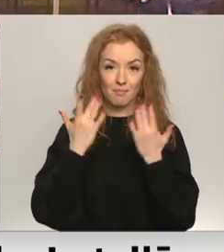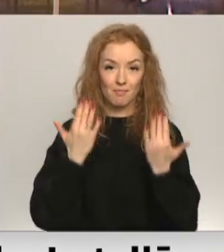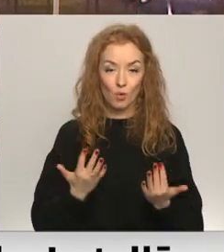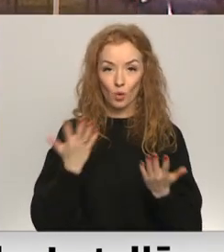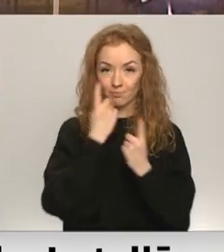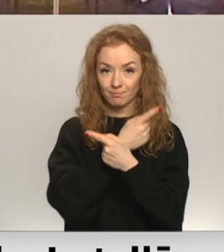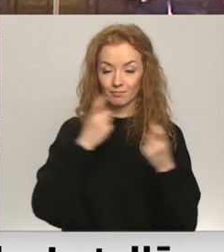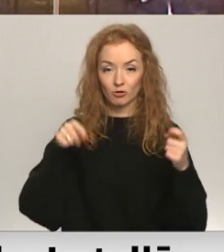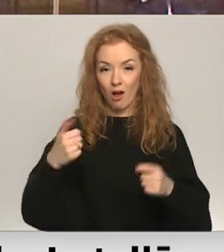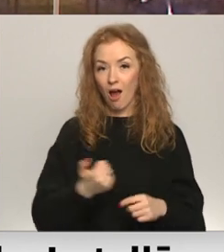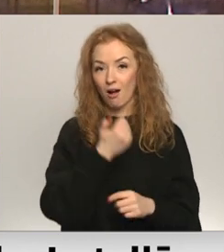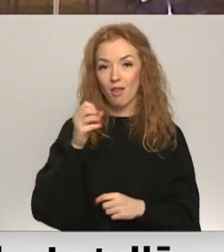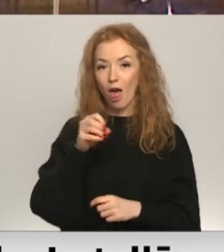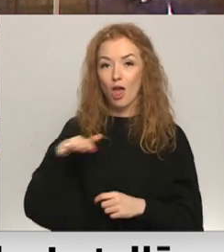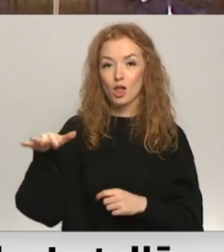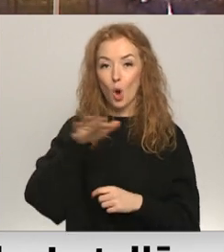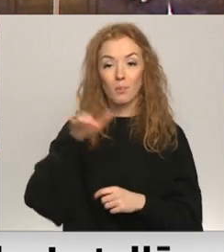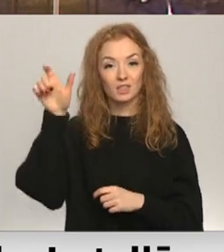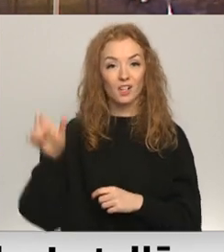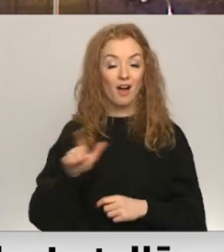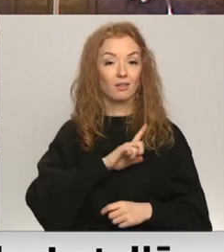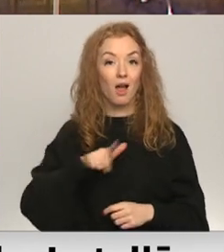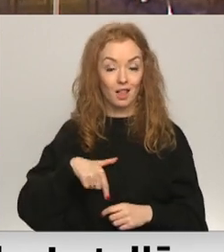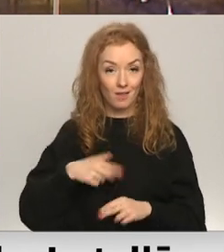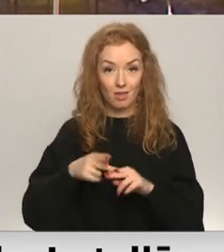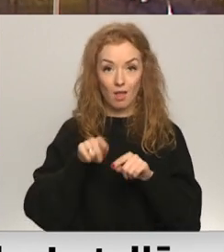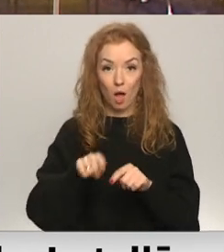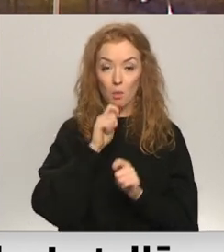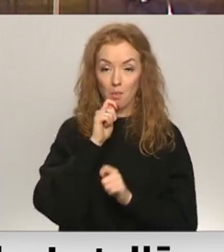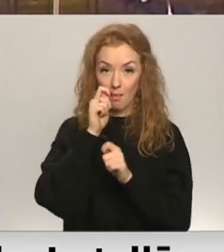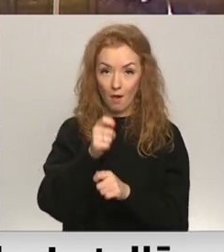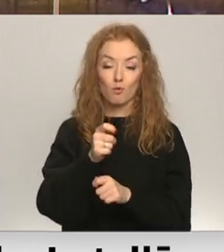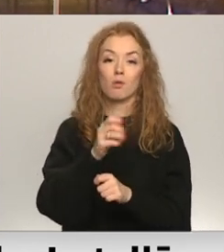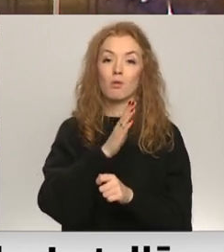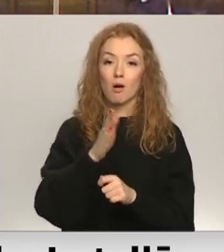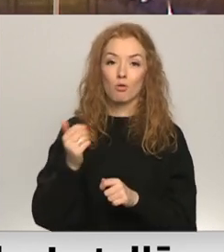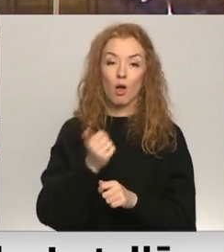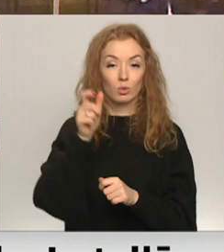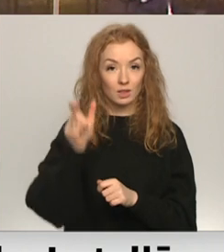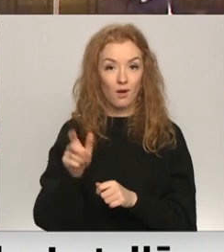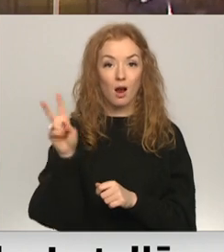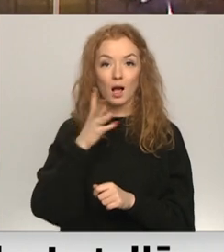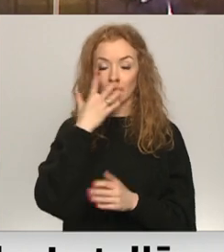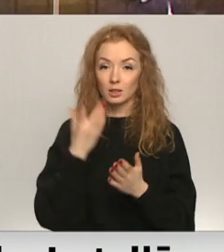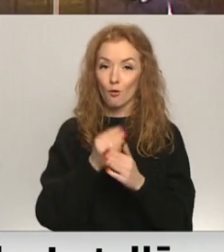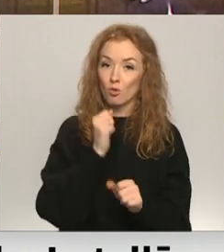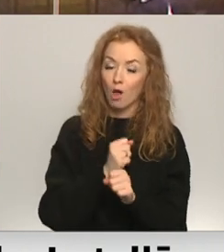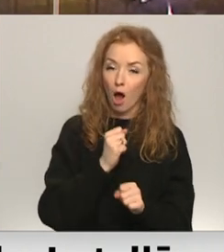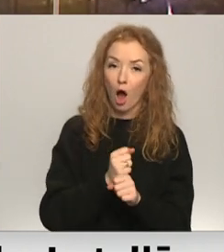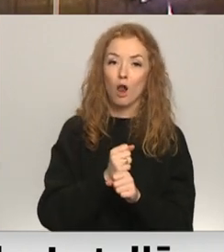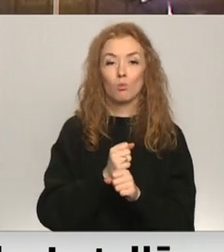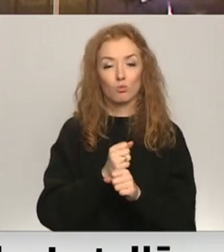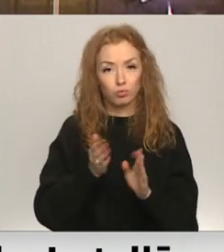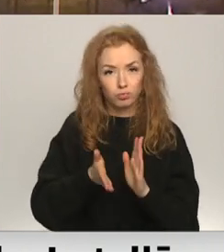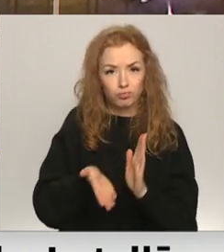paziņots šā gada Eiropas cilvēks Latvijā. Šāds titulsie gadu tiek piešķirts cilvēkiem, kuri ar savu darbu stiprinājuši